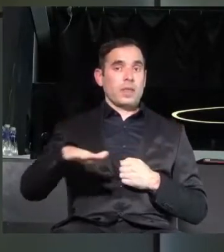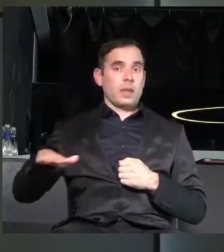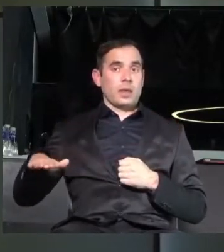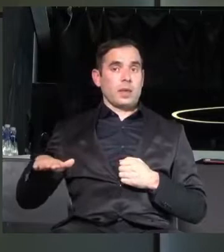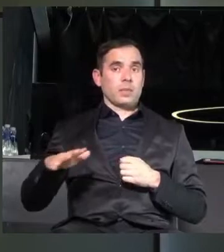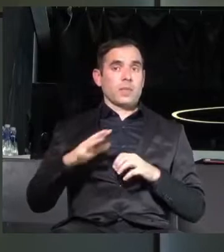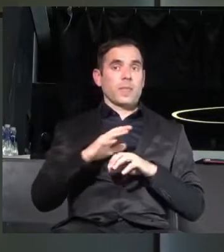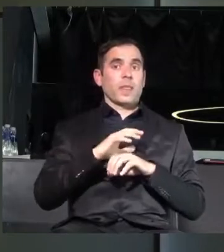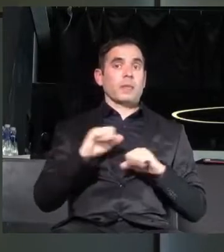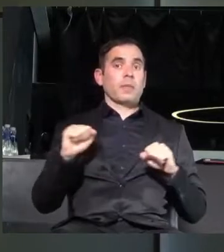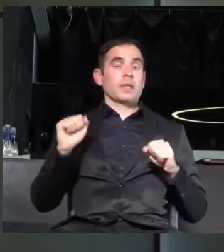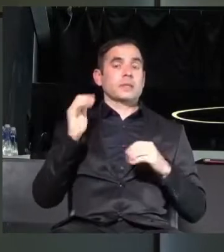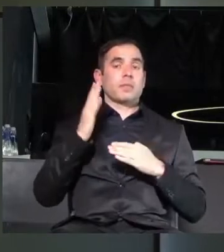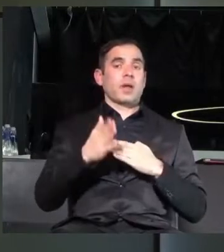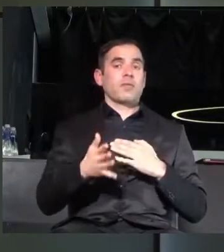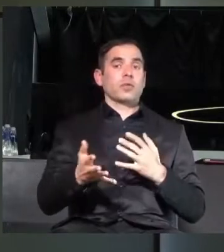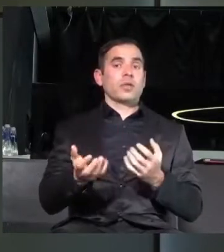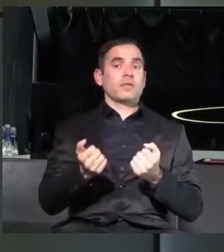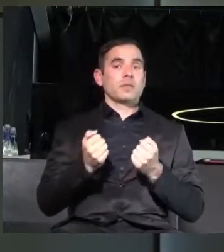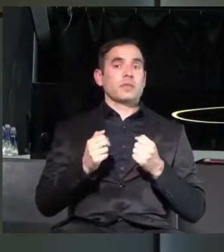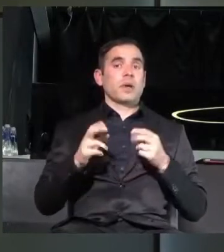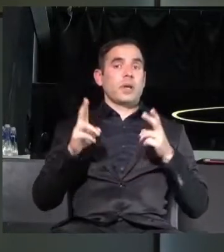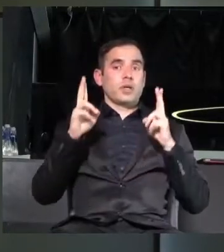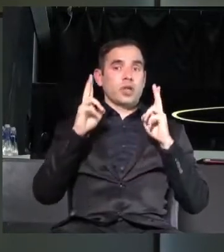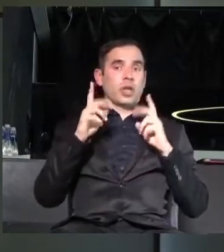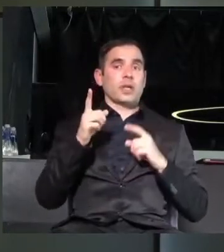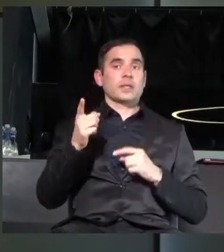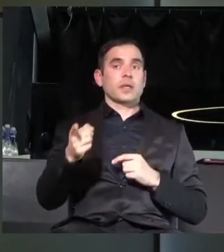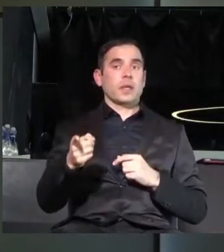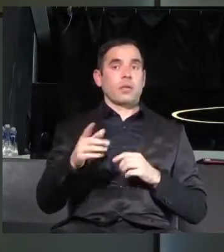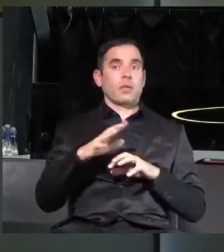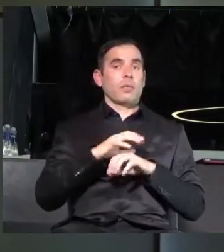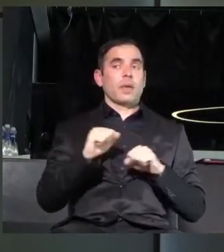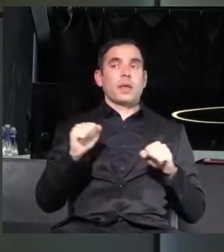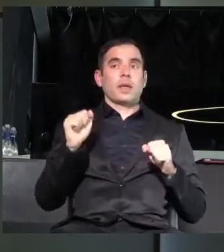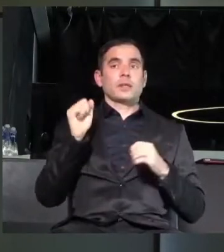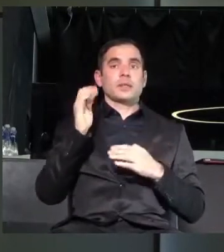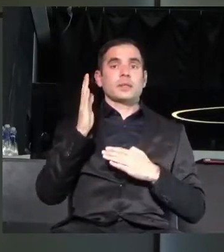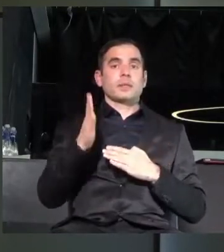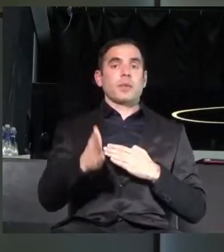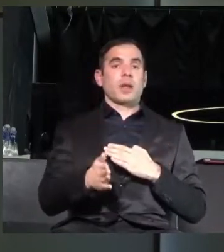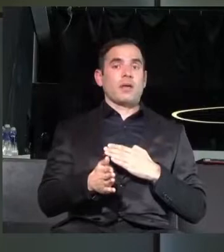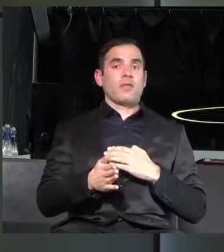без право да взима решения за него, без право да